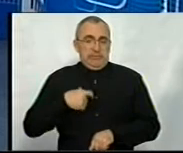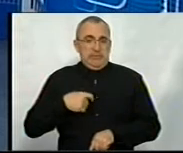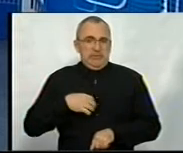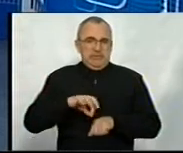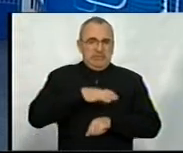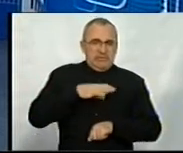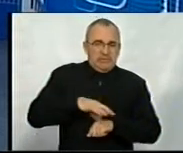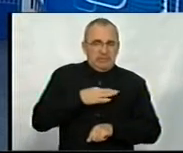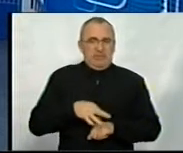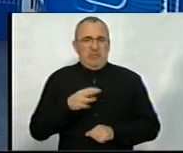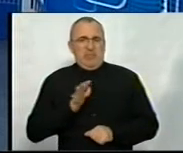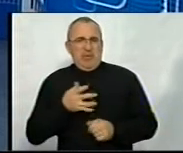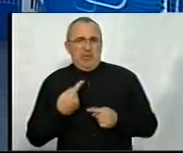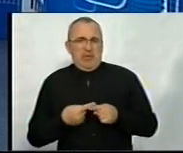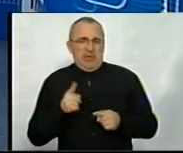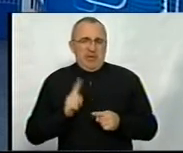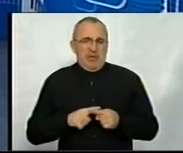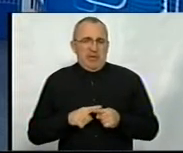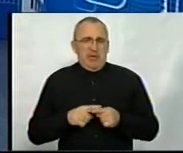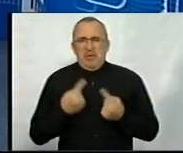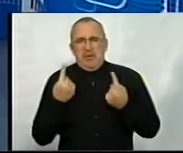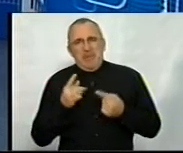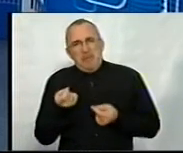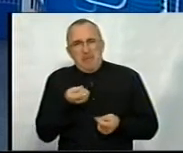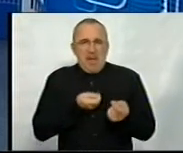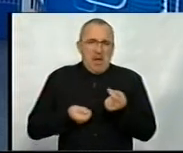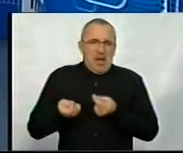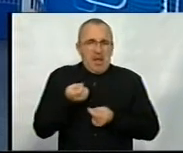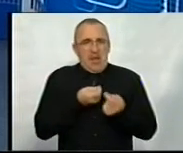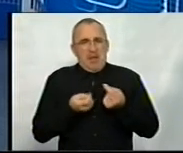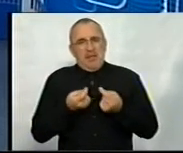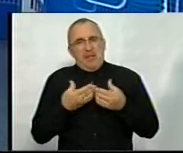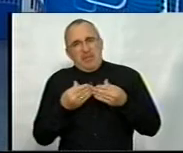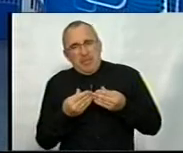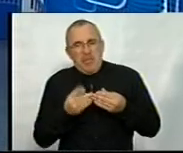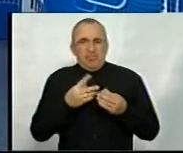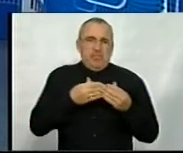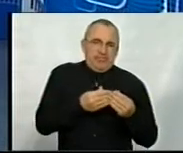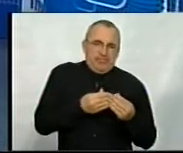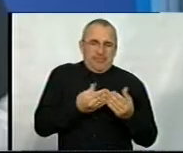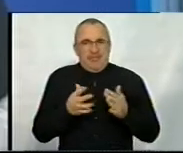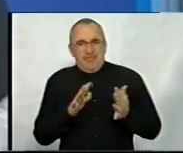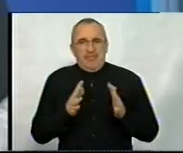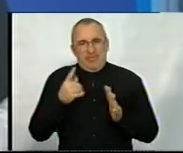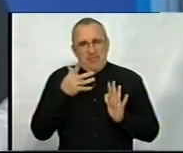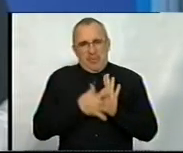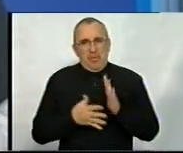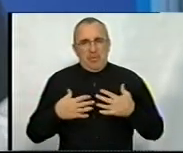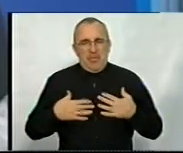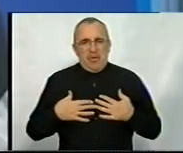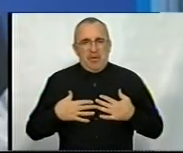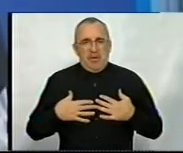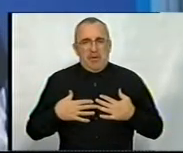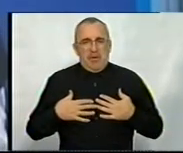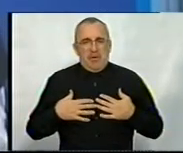агресивні, але вони були такі незначительні, мелкі, там, де-то прижав, де-то придавив. Ну, розумієте мене, що я не